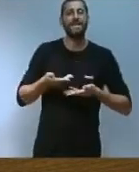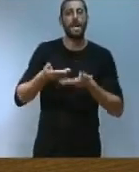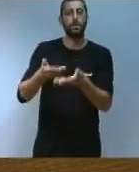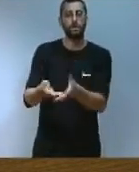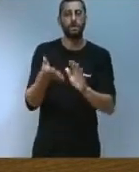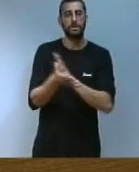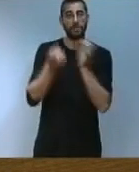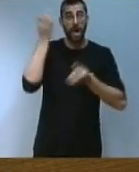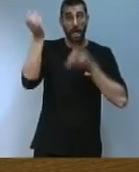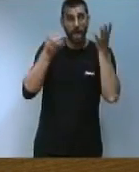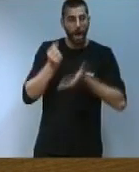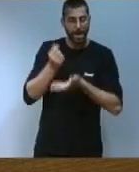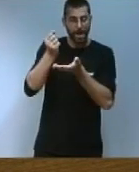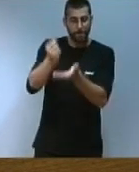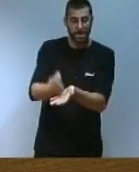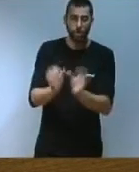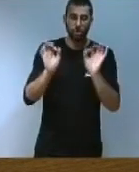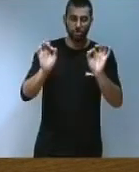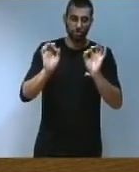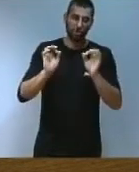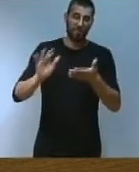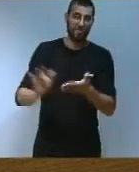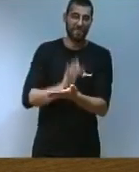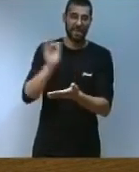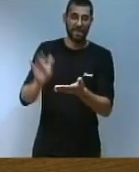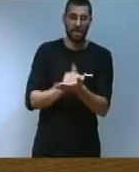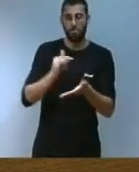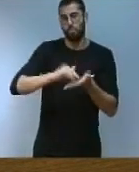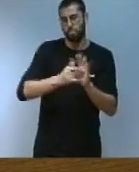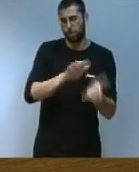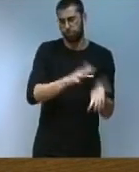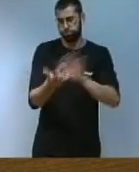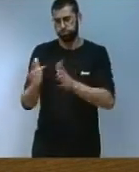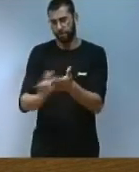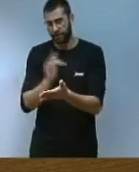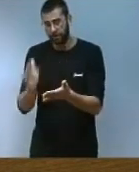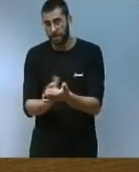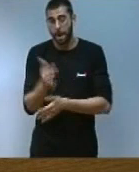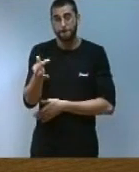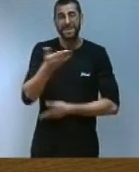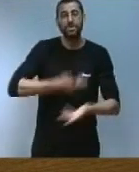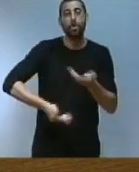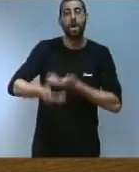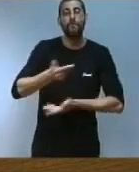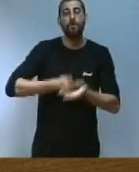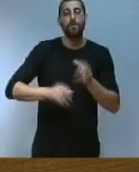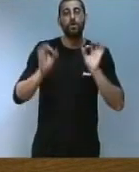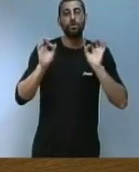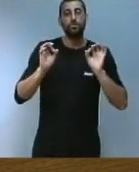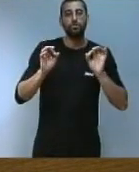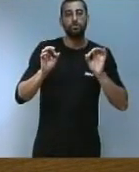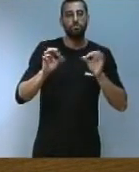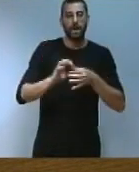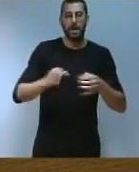innovadores en actius digitals el desenvolupament de projectes de transformació digital i la col·laboració amb les cadenes de valor